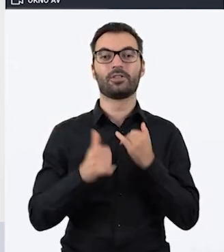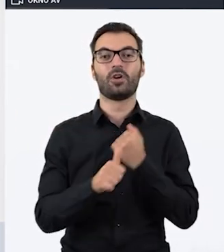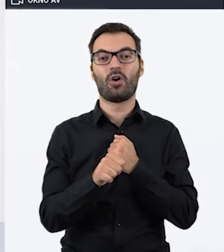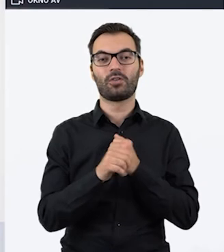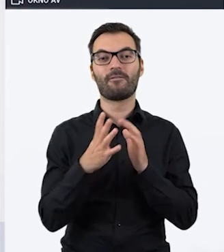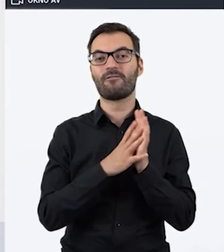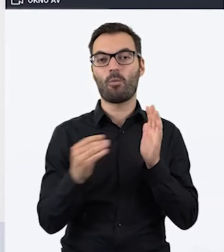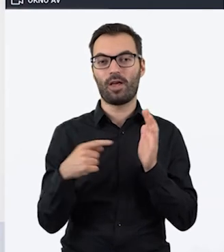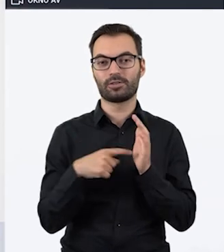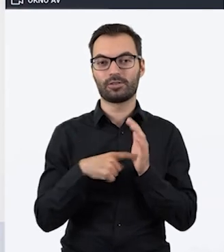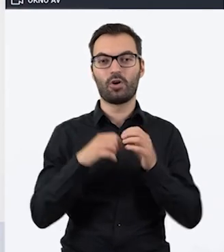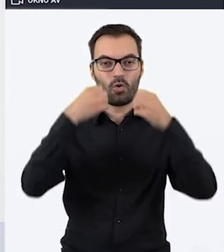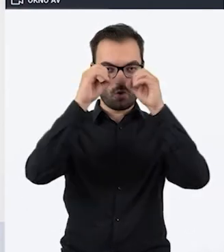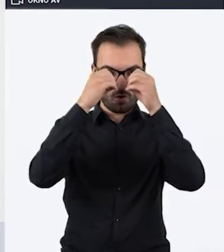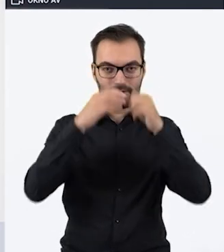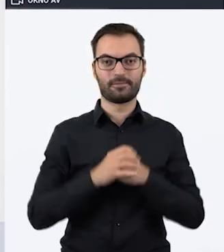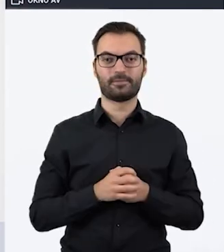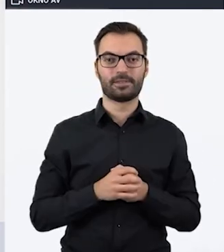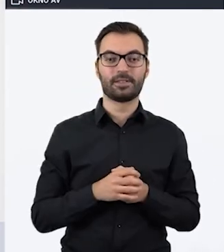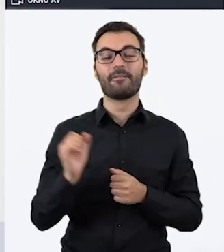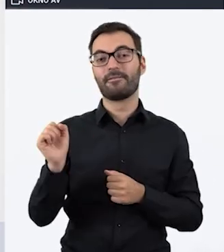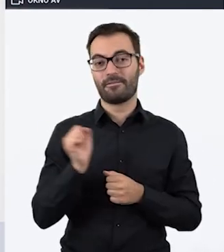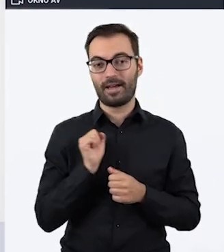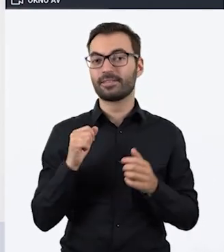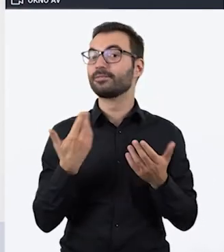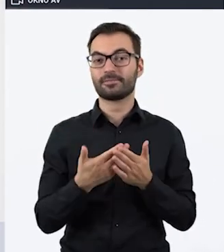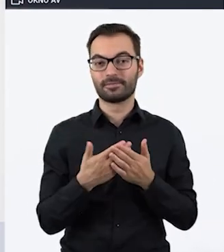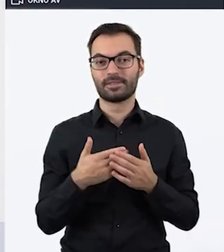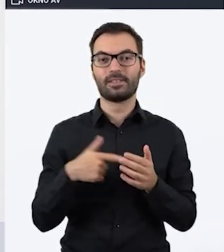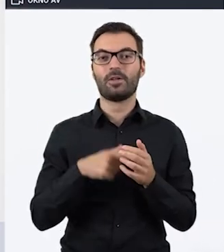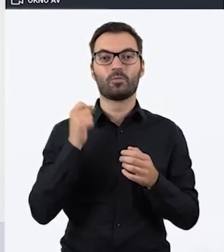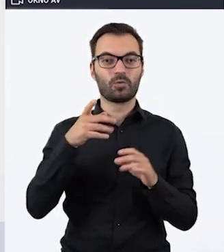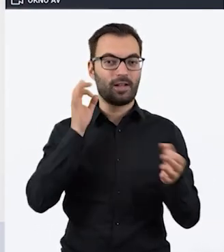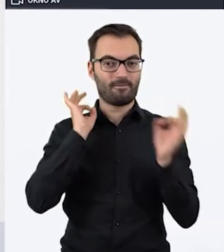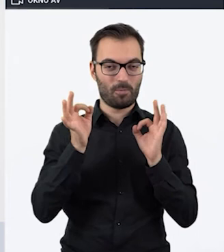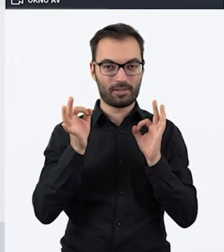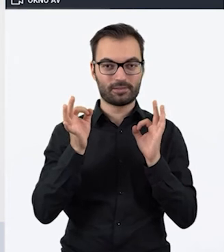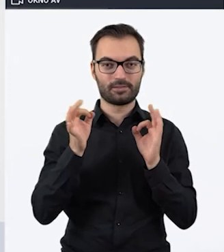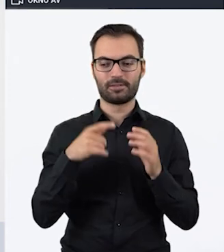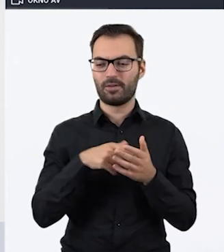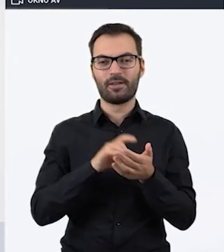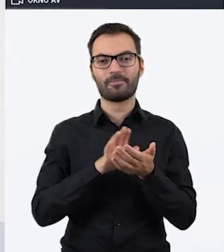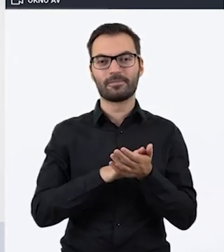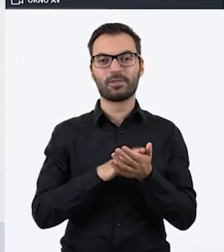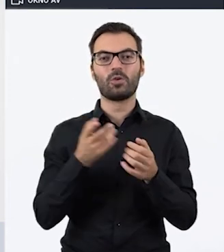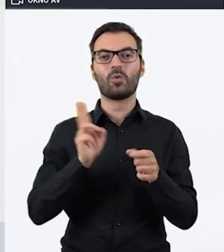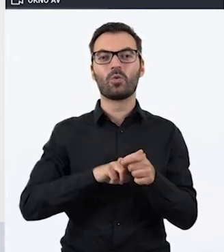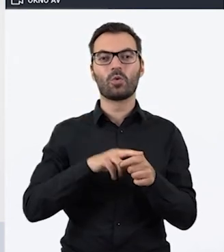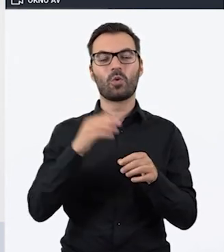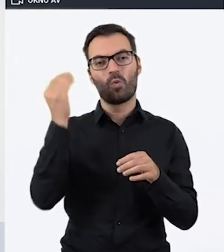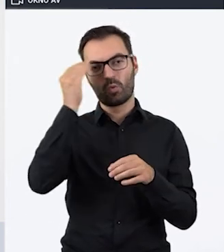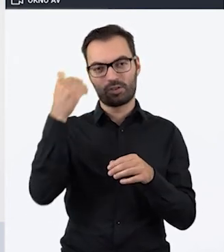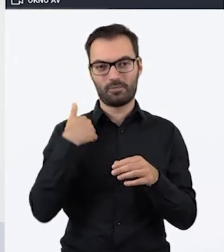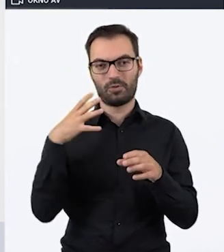o formularz googla, to fajne jest w tym to, że mamy informację o tym, tutaj wpisaliśmy, który uczeń